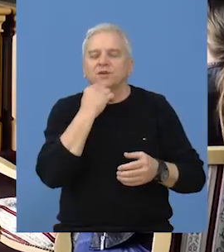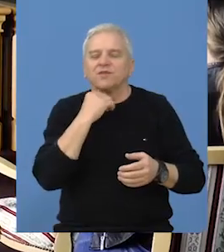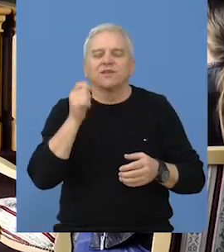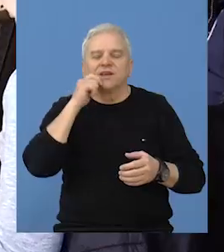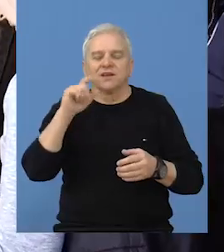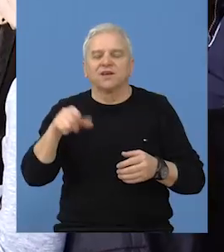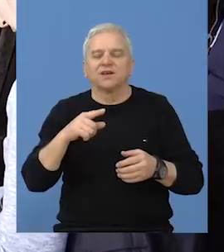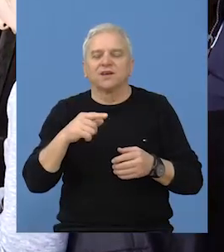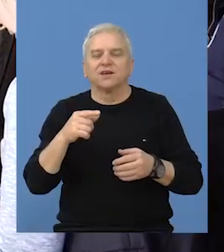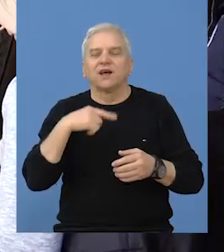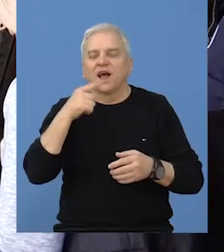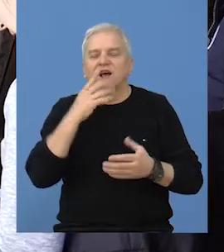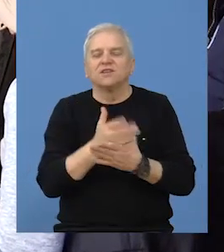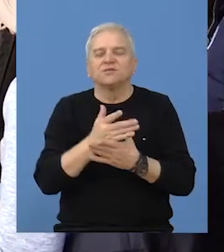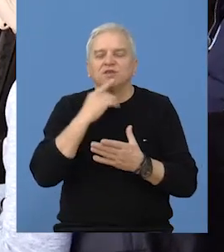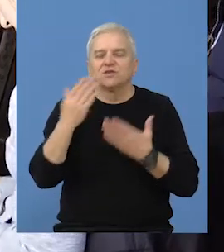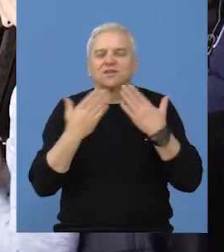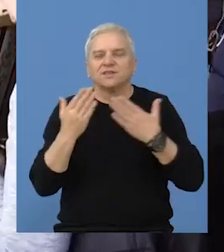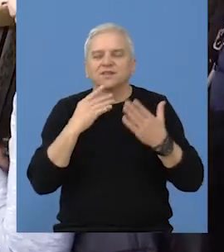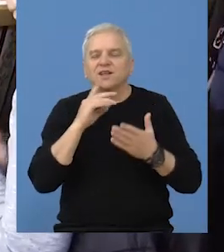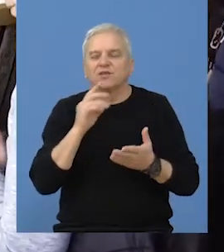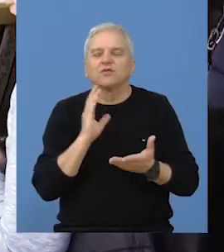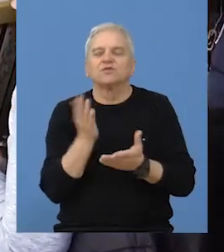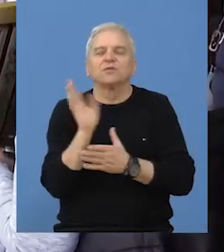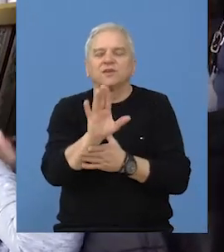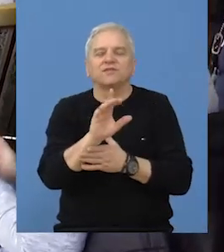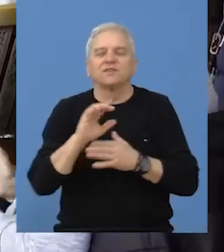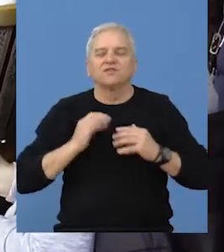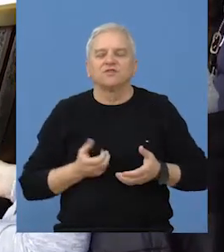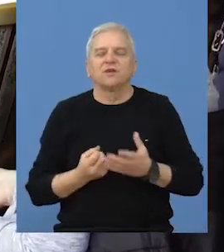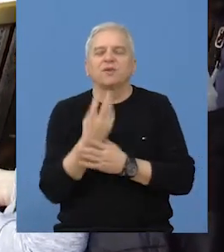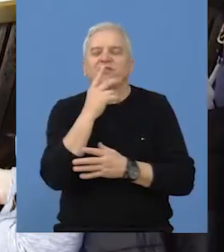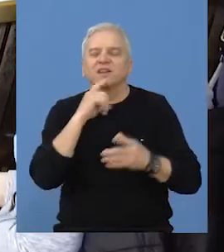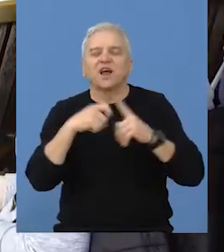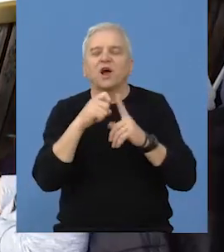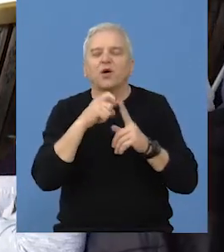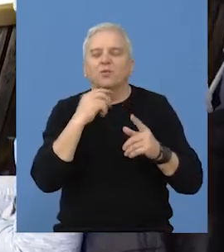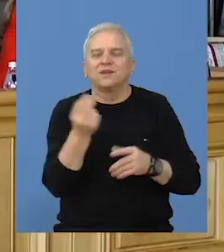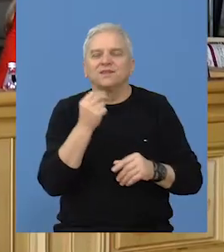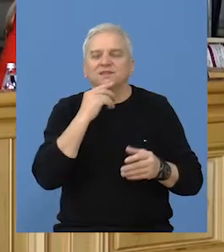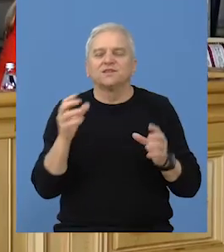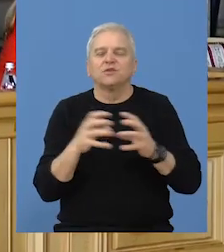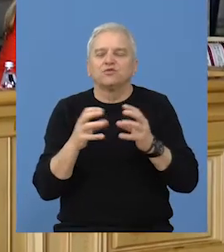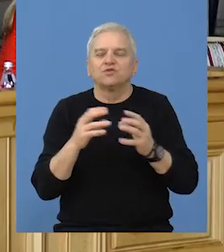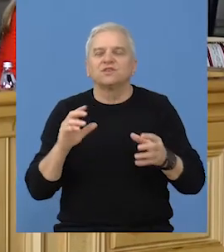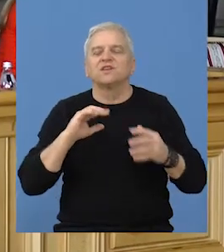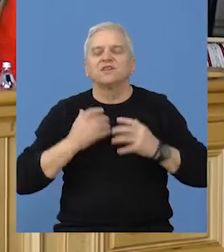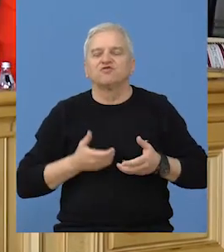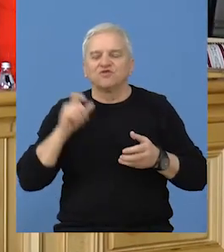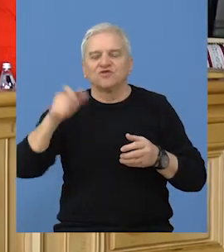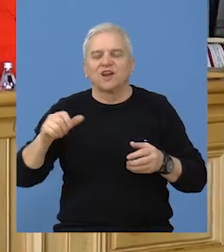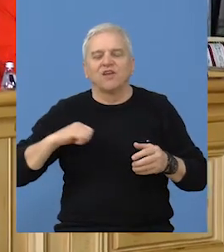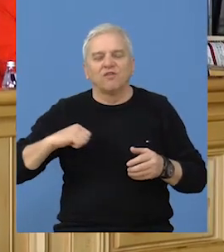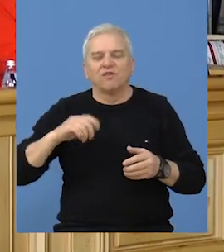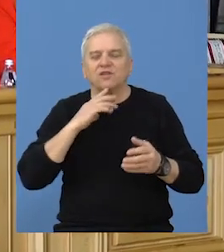preduzetnike, rečeno je između ostalog na sastanku koji su predstavnice Privredne komore Srbije i Udruženja preduzetnica